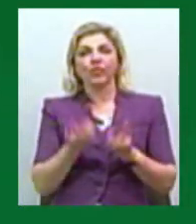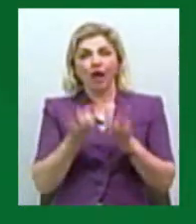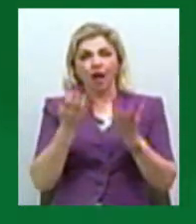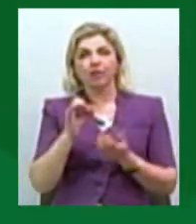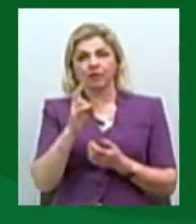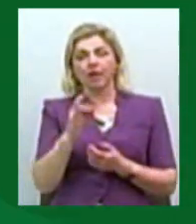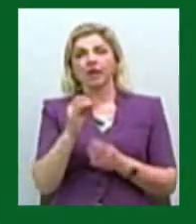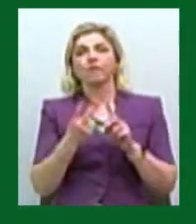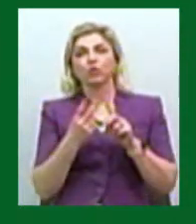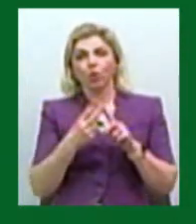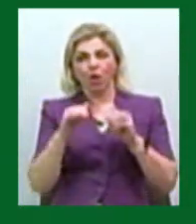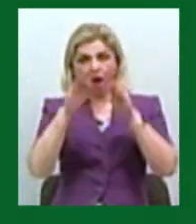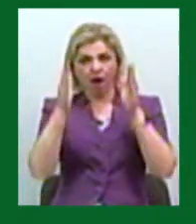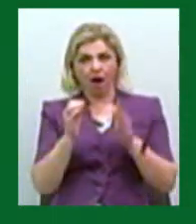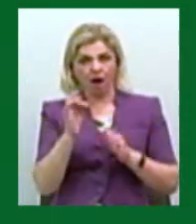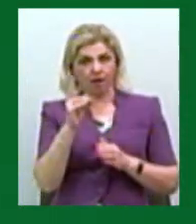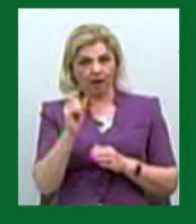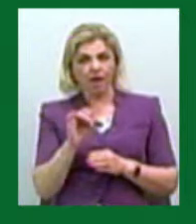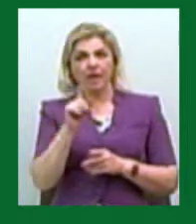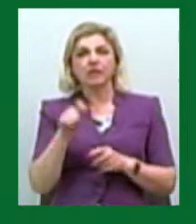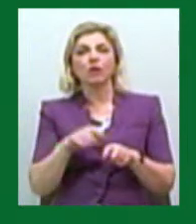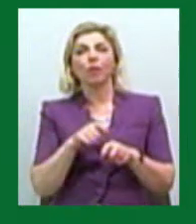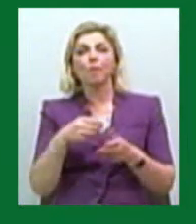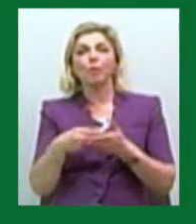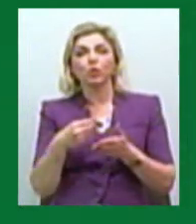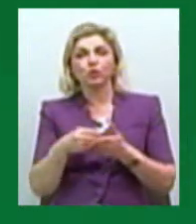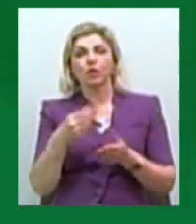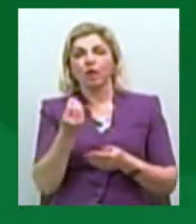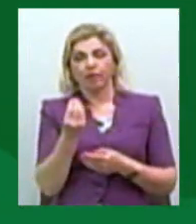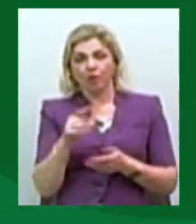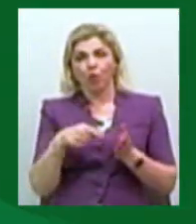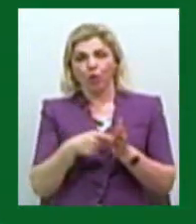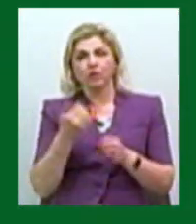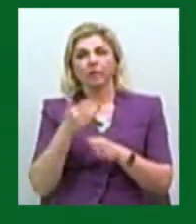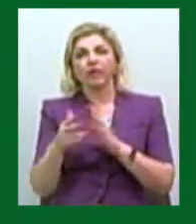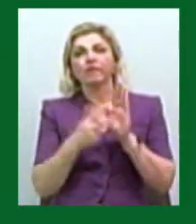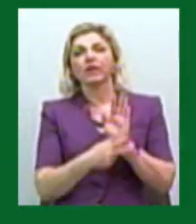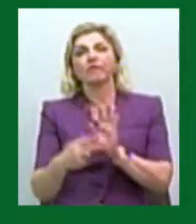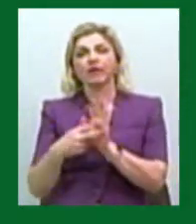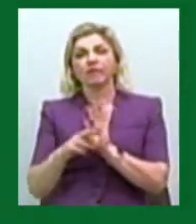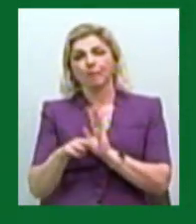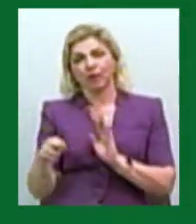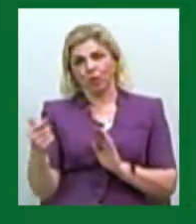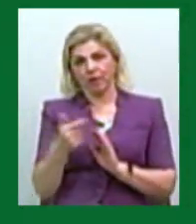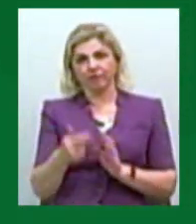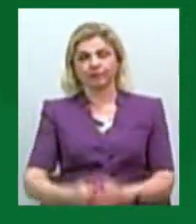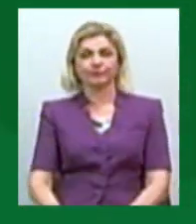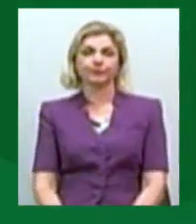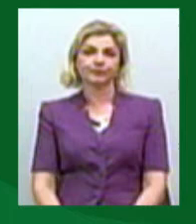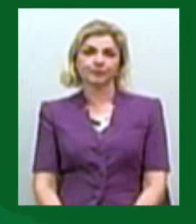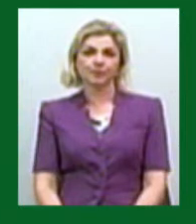і другий фонтан «Арка». З міського бюджету на реконструкцію площі виділено 88 мільйонів гривень.